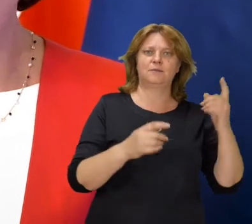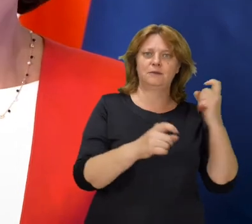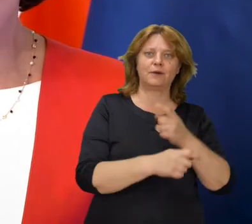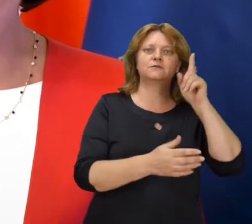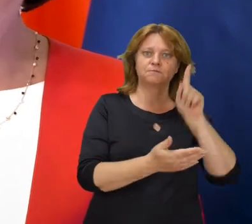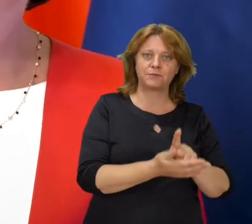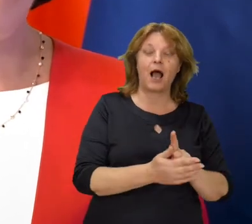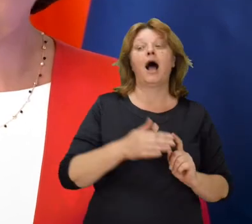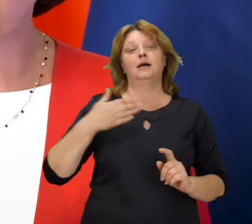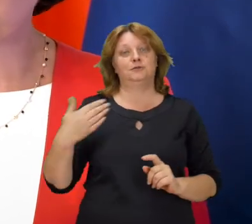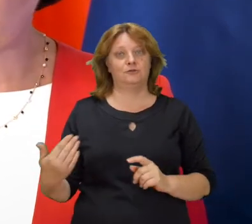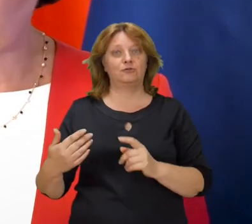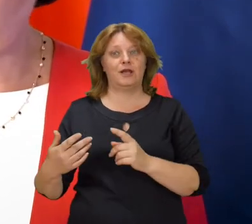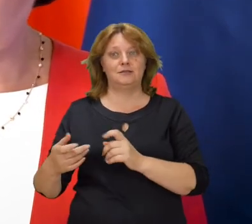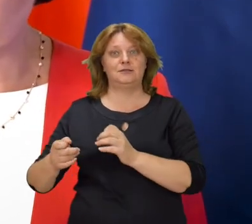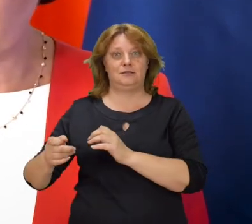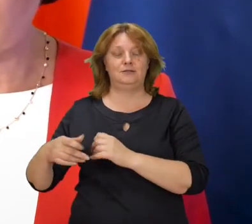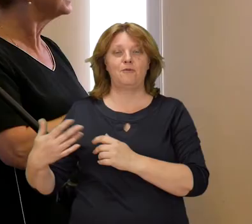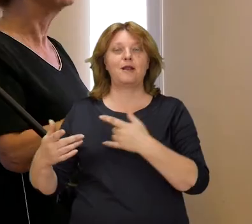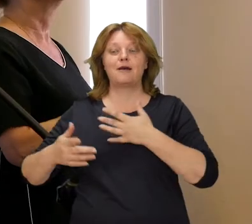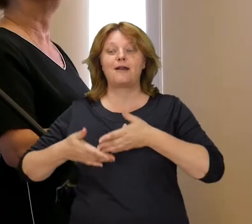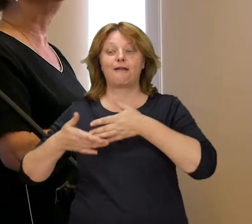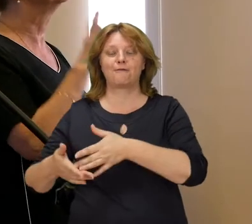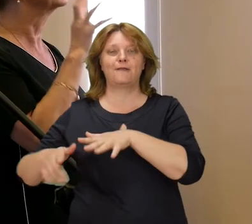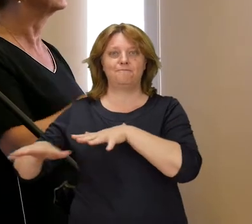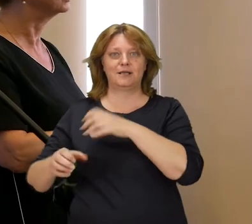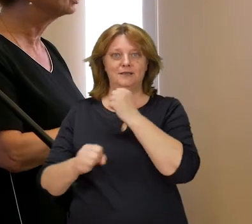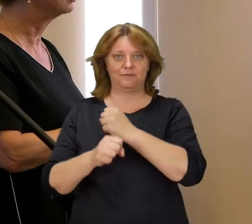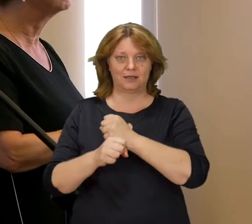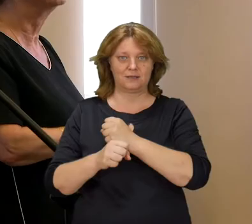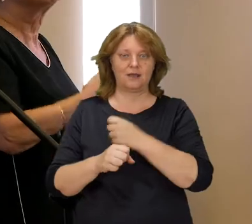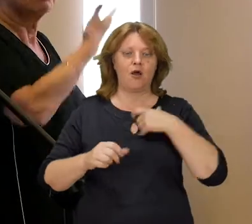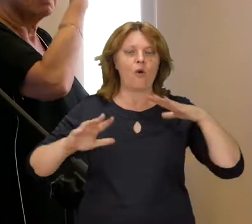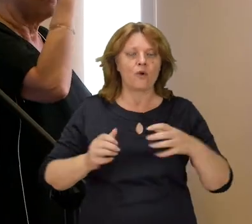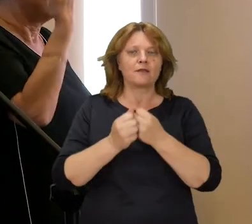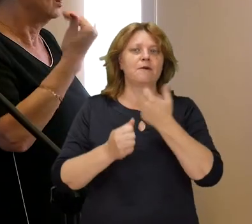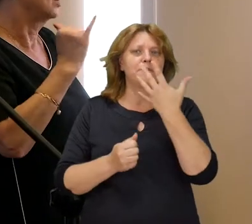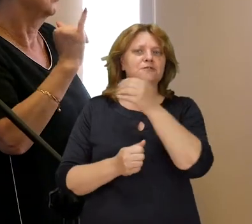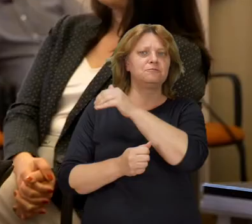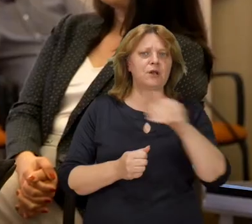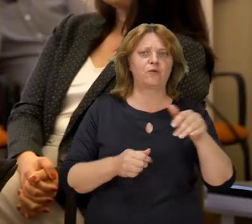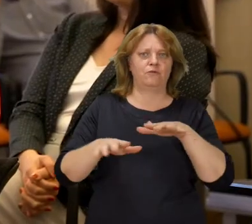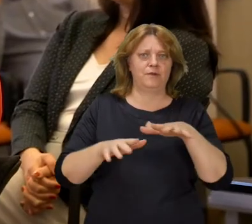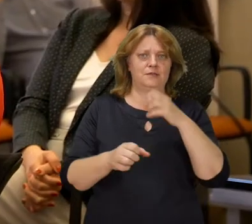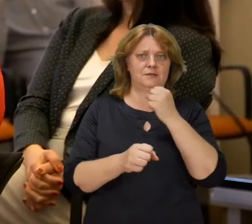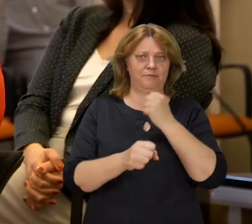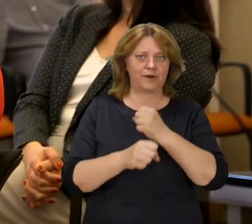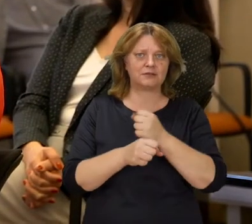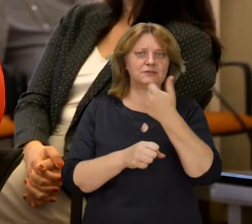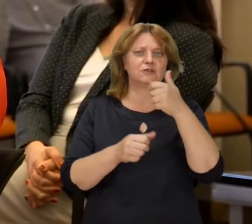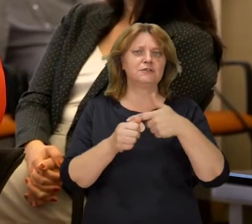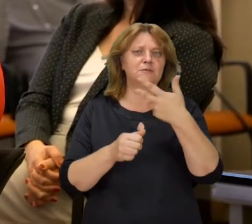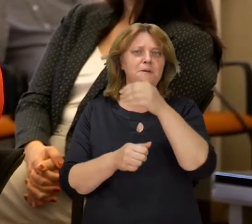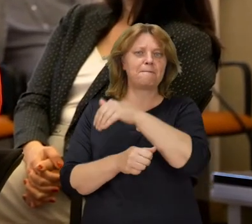zdało. Z drugiej strony ratowanie miejsc pracy. Uratowaliśmy ponad 5 milionów miejsc pracy, ponad 125 miliardów